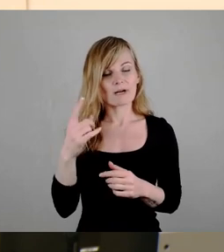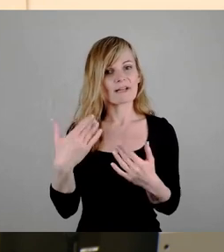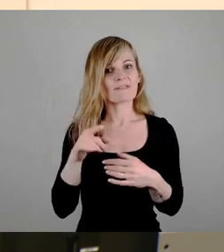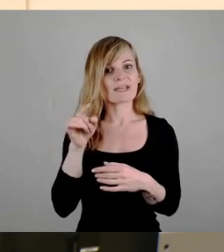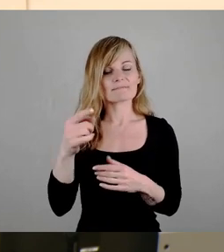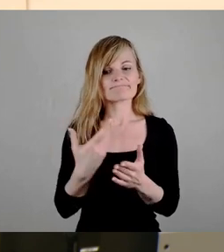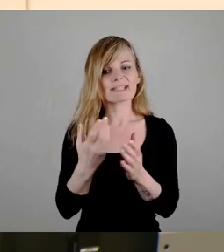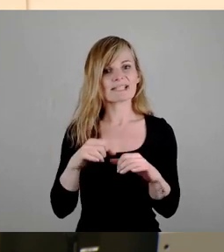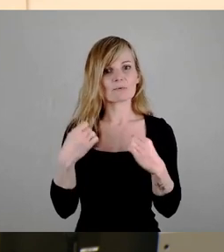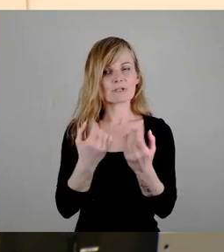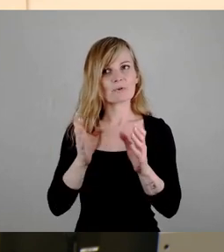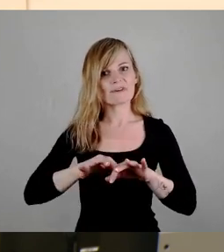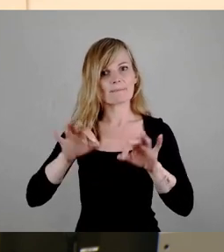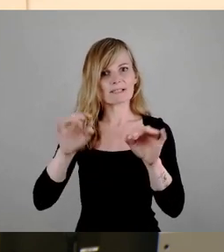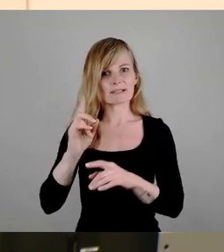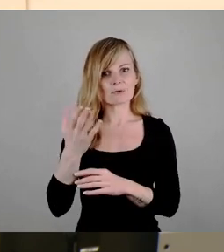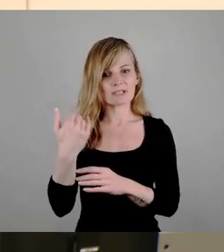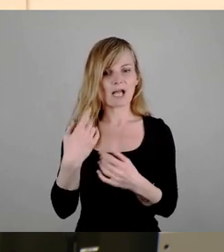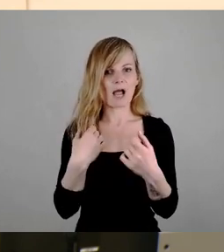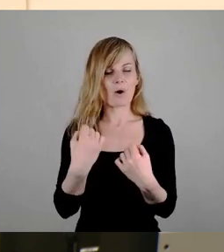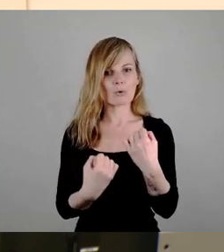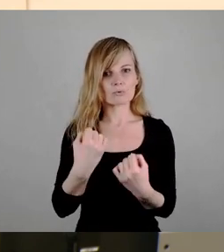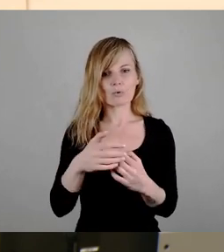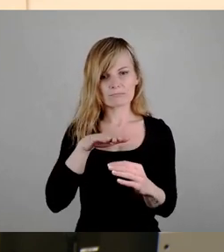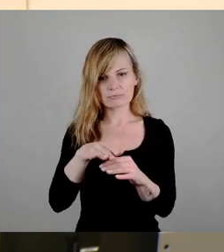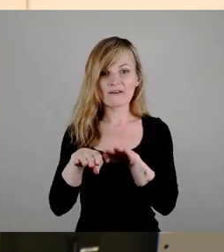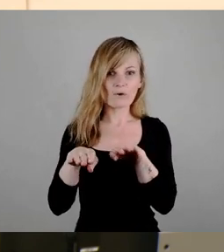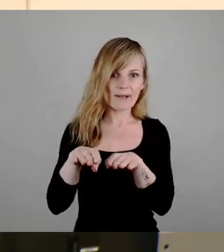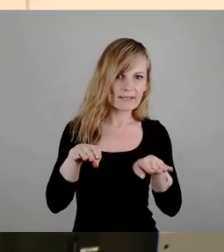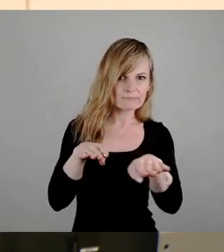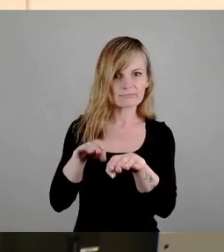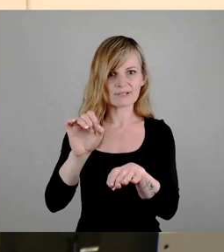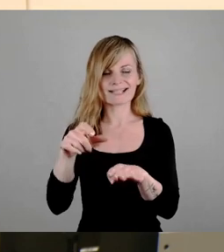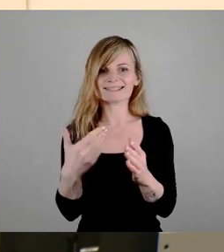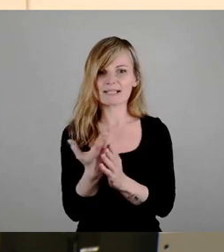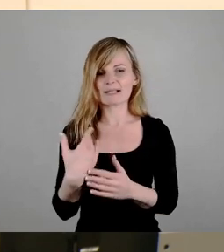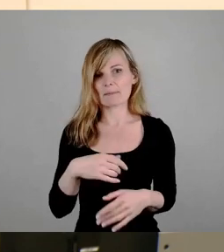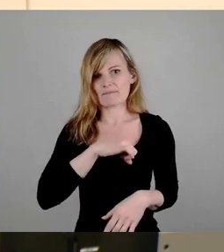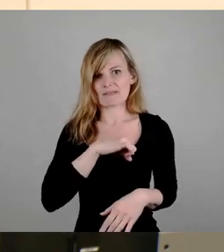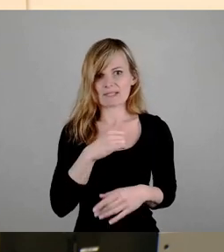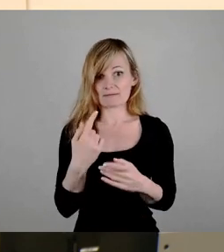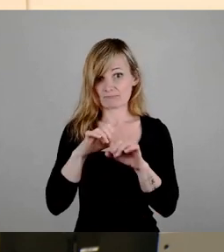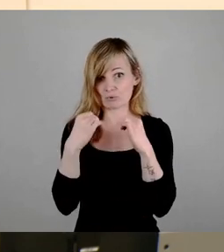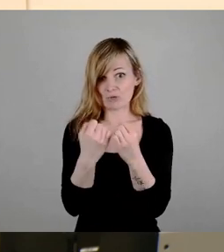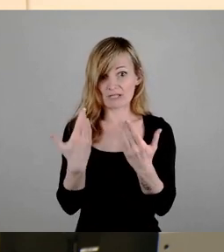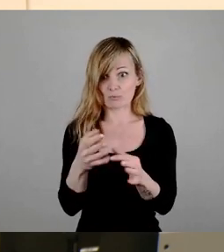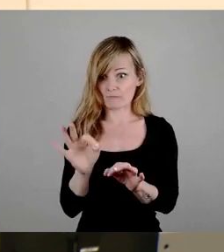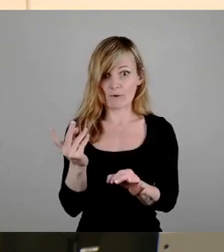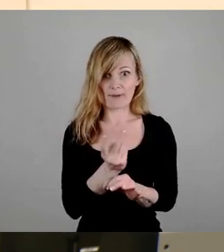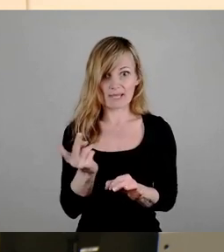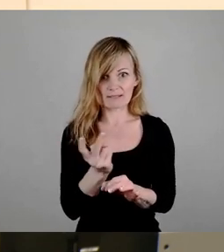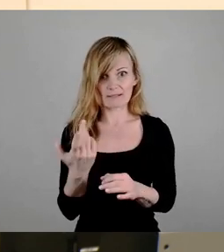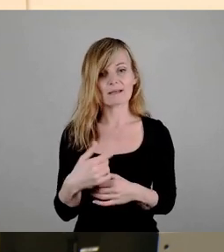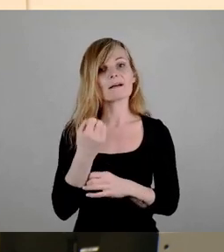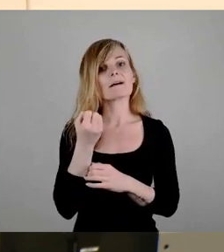Situation verbessert, auch für den Autoverkehr, weil man im Prinzip dran vorbei kann. Insofern ist das eigentlich eine Win-Win-Situation. Auf dem Blauen Wunder gibt es überhaupt